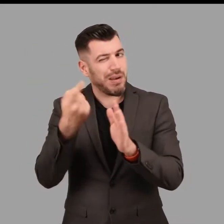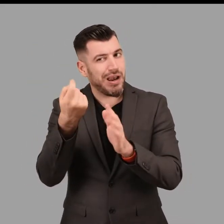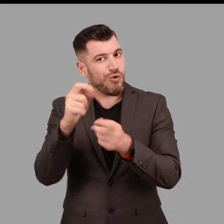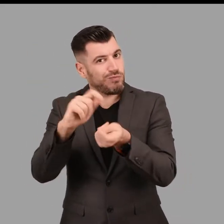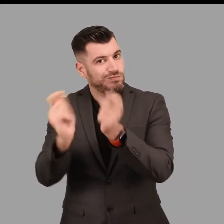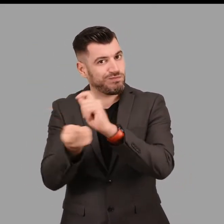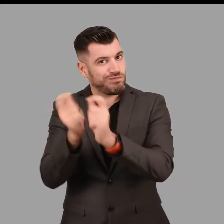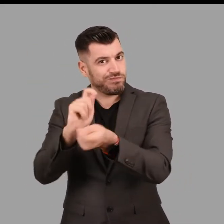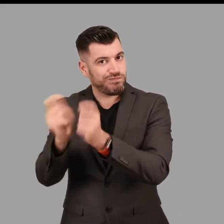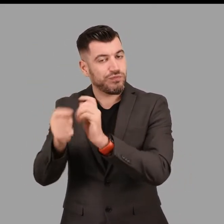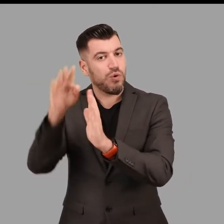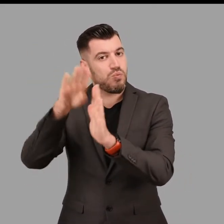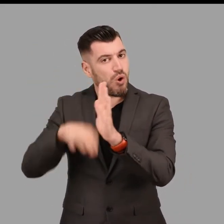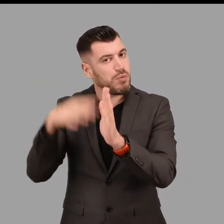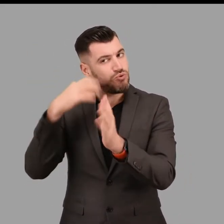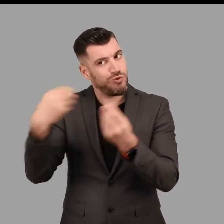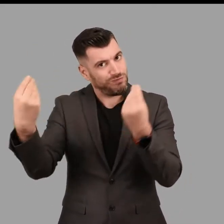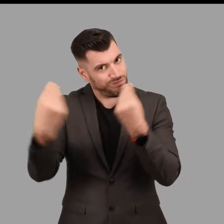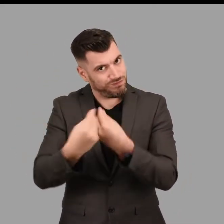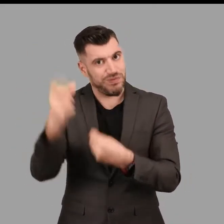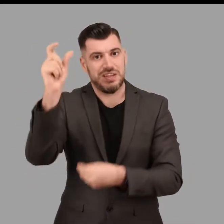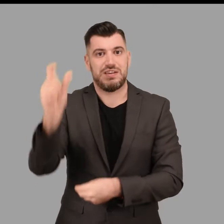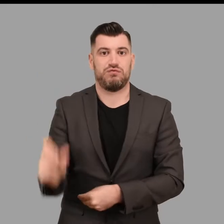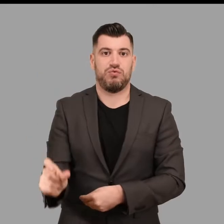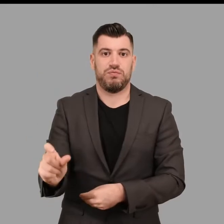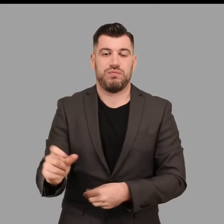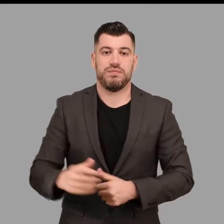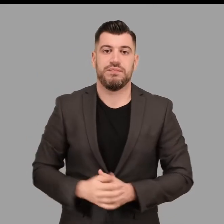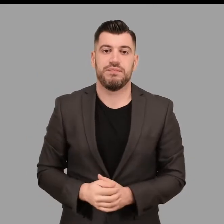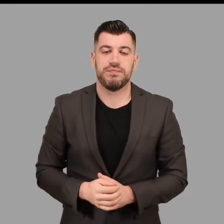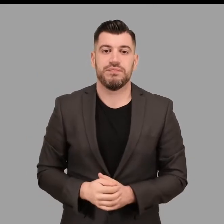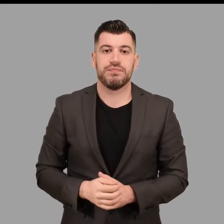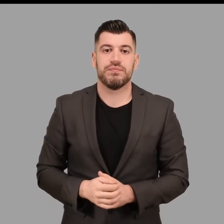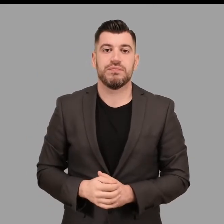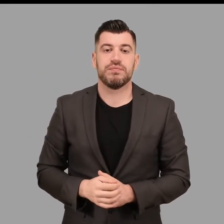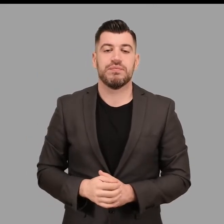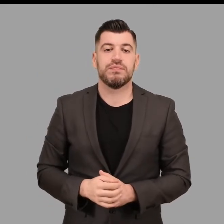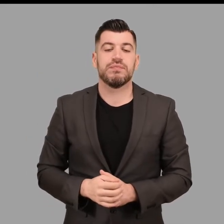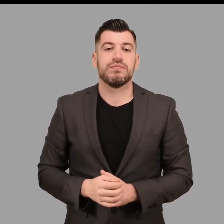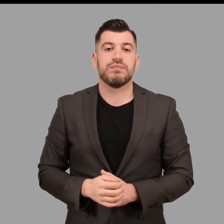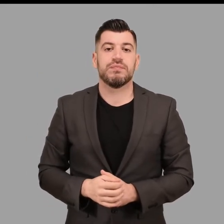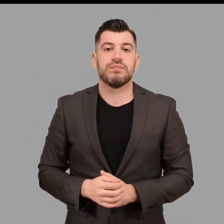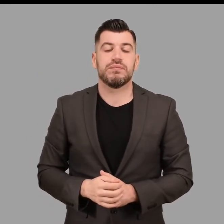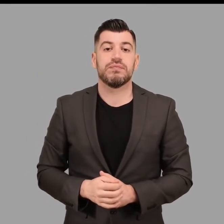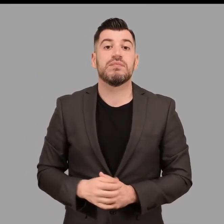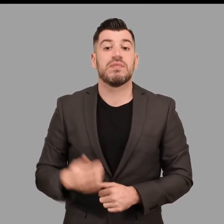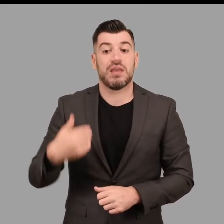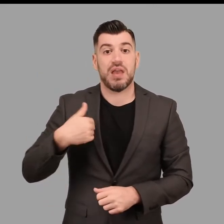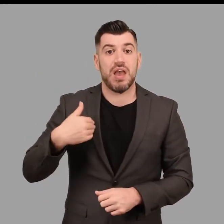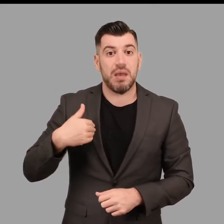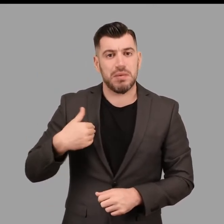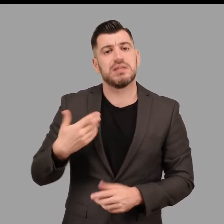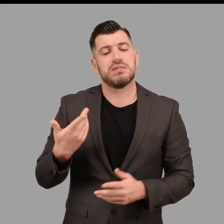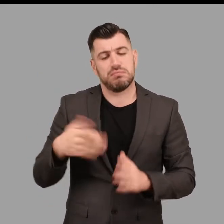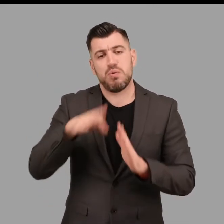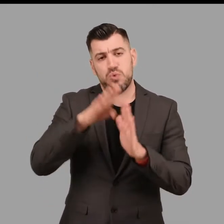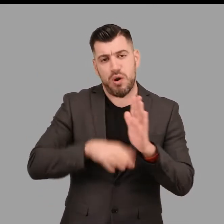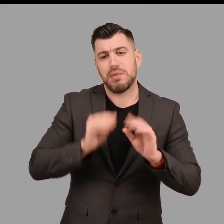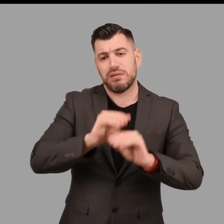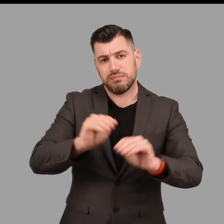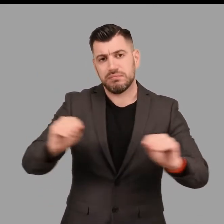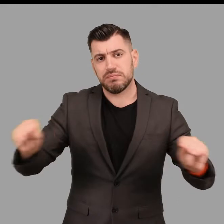διαφοροποίησεις των προγραμμάτων επιτόπου στη συνέχεια. Κοινός παρονομαστής των παραπάνω είναι ότι απευθύνονται σε μαθητικό κοινό.